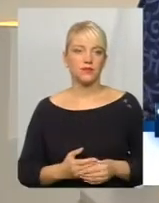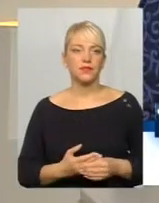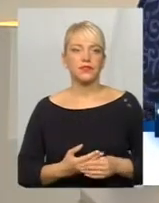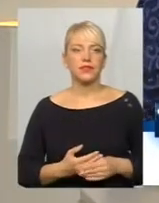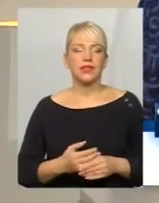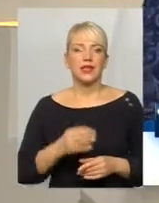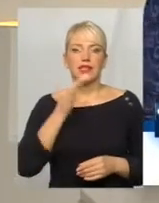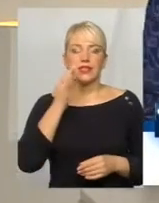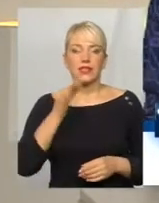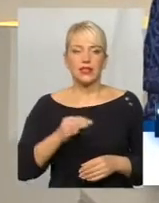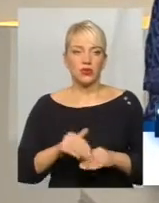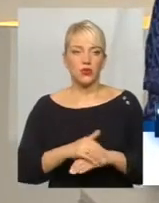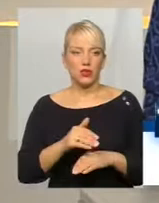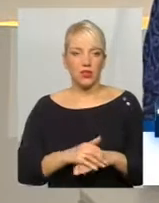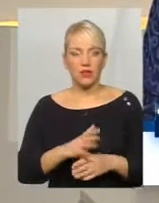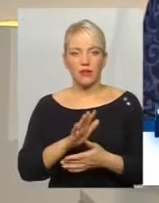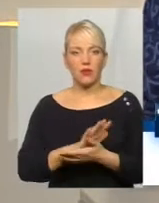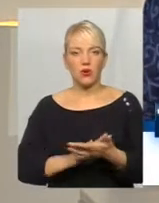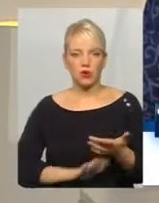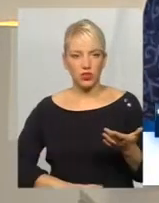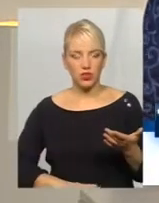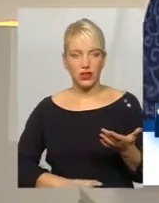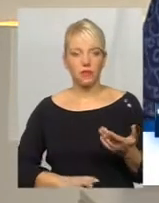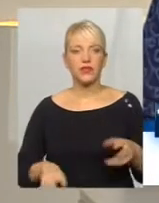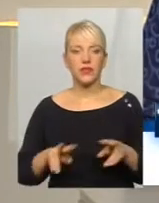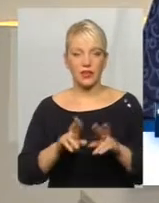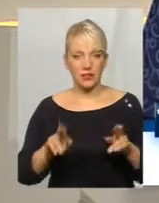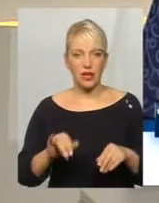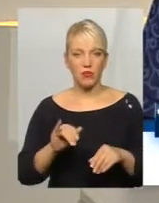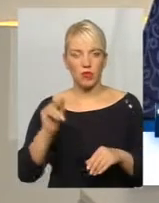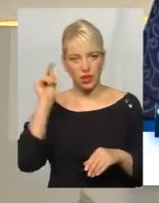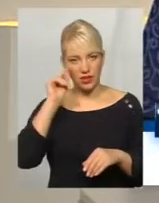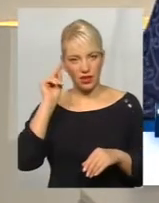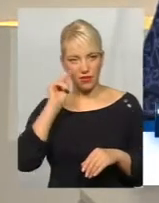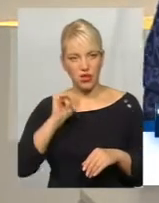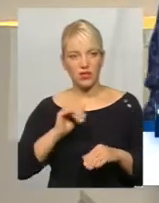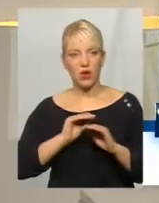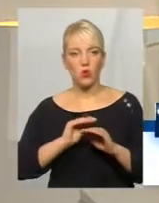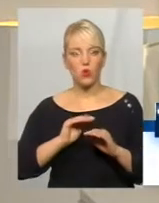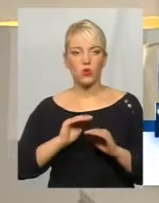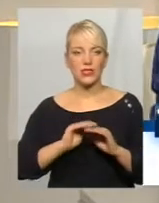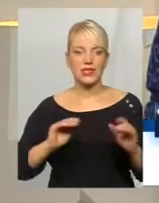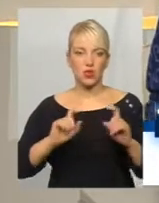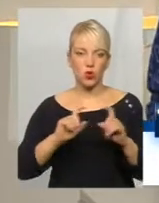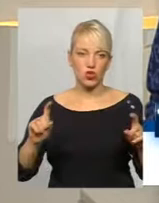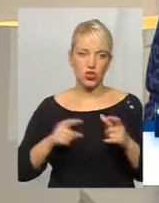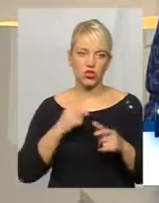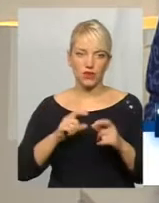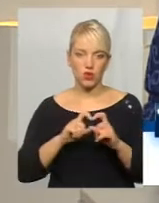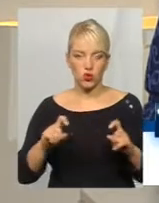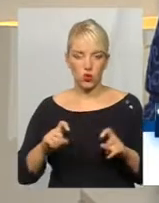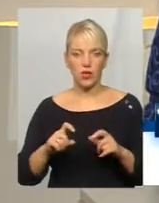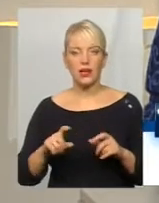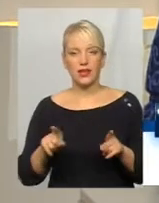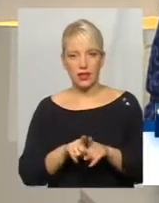ласка, продовження. Так само, як і навчання в садочку чи в школі, так само